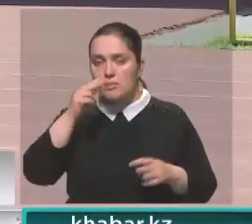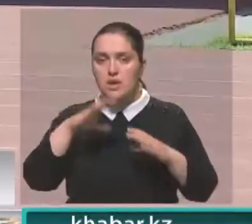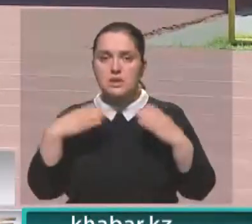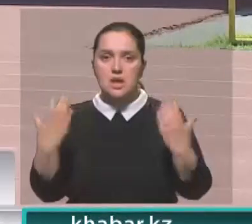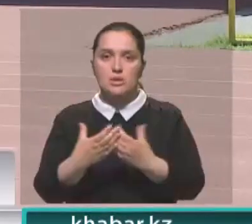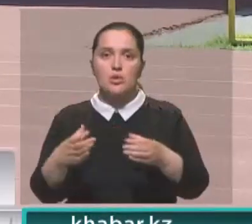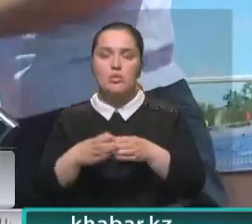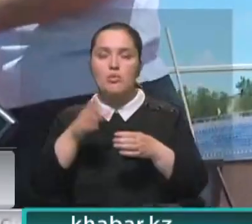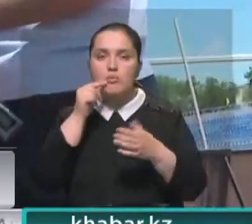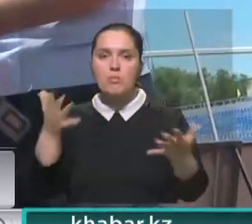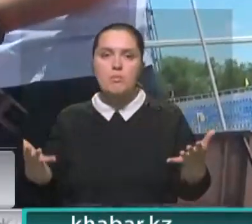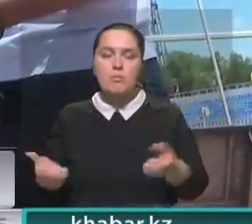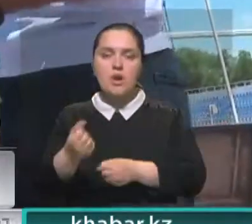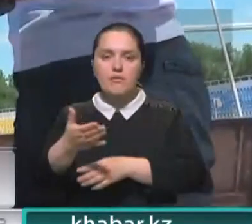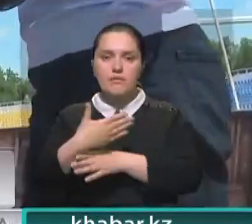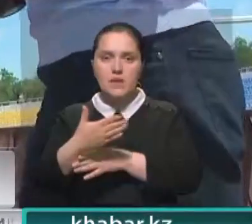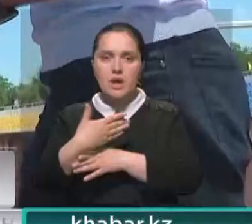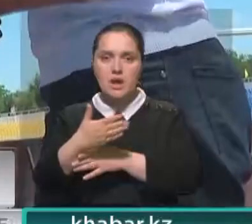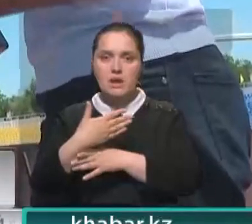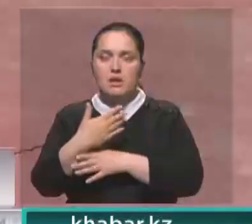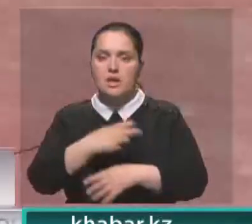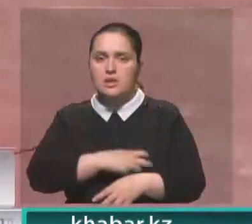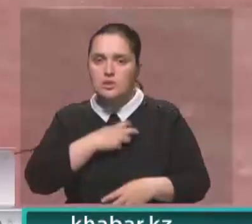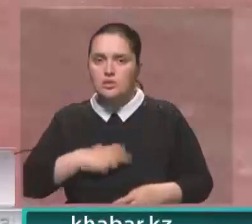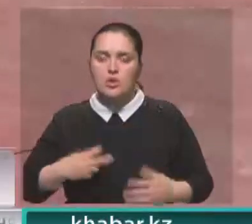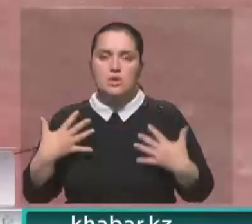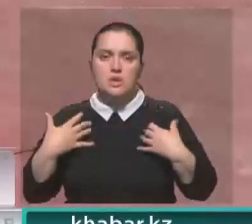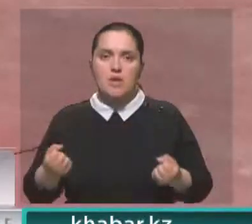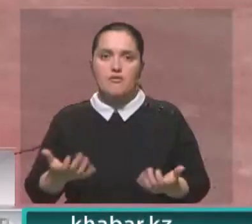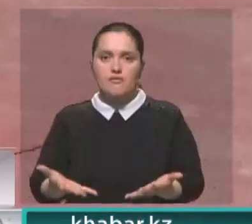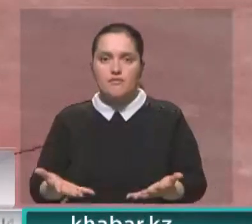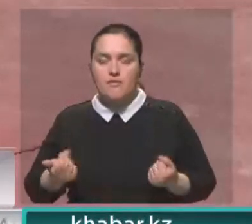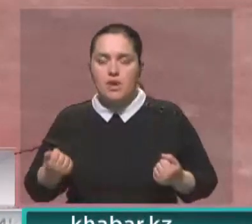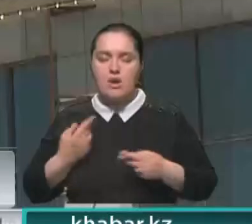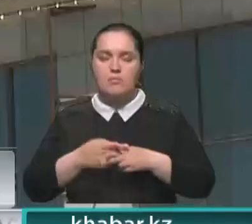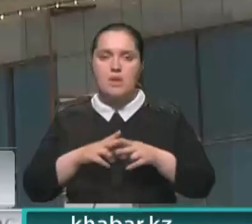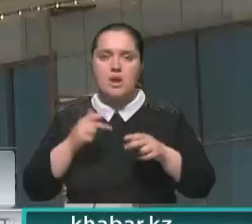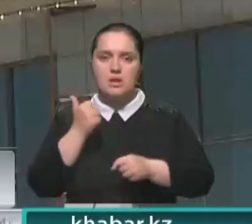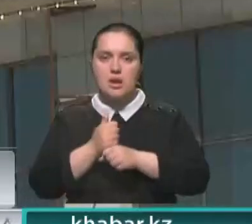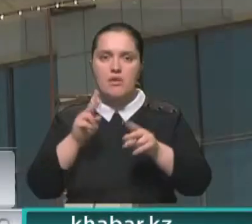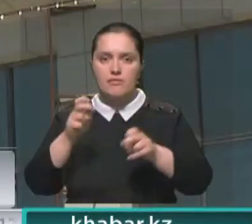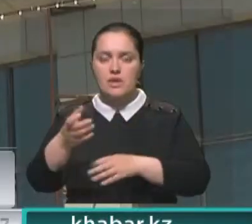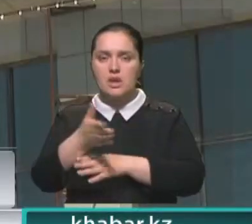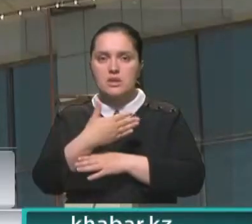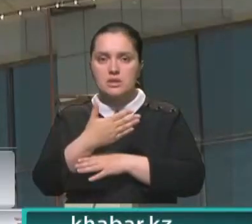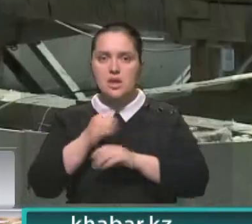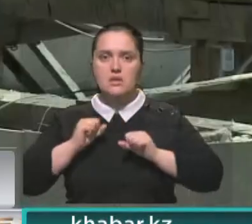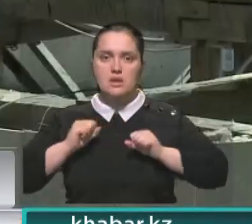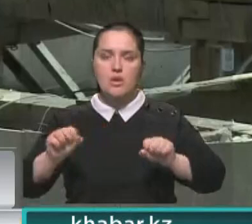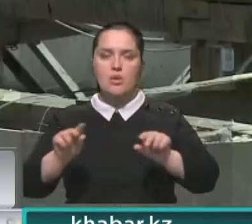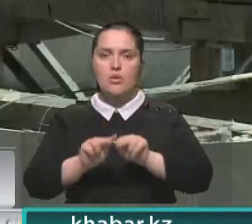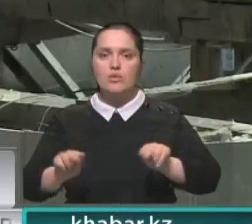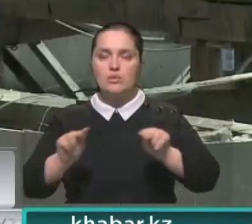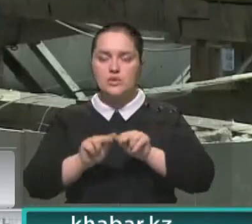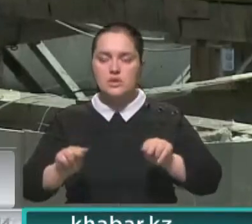мужчин спасали флаг из-под завалов. Рискуя здоровьем, они достали главный символ Казахстана. Среди смельчаков был учитель